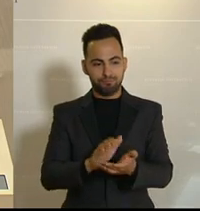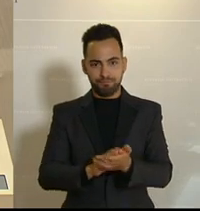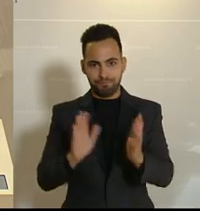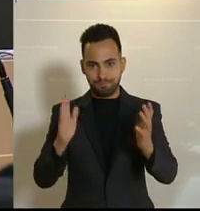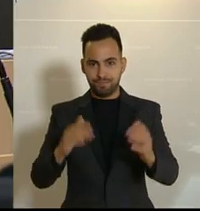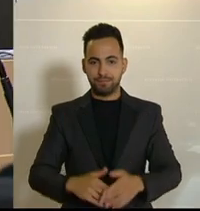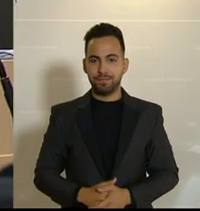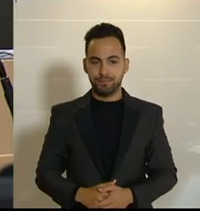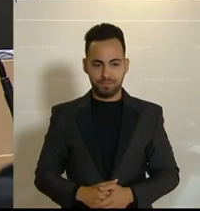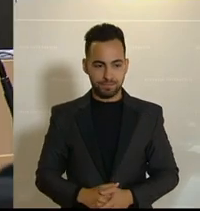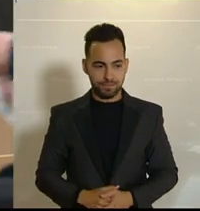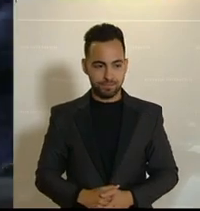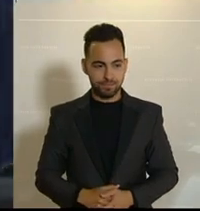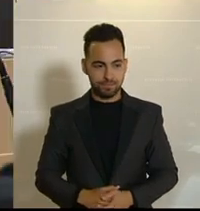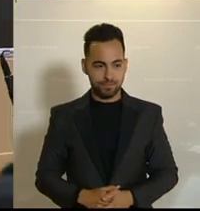Applaus